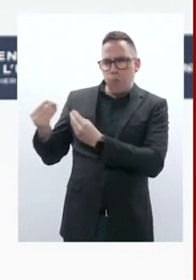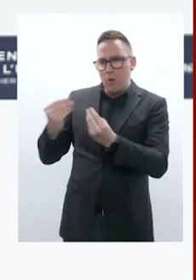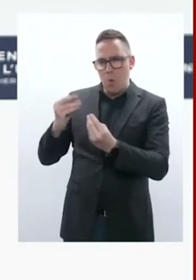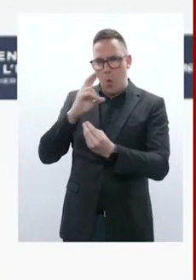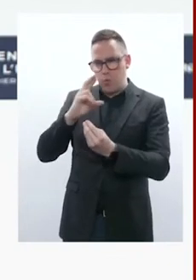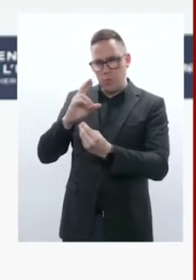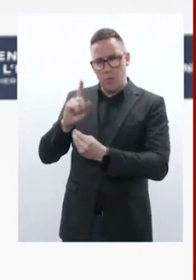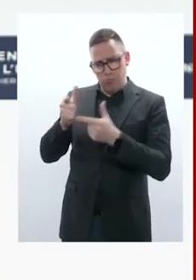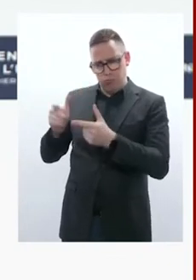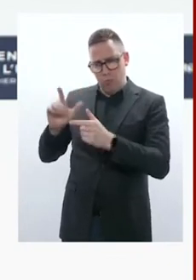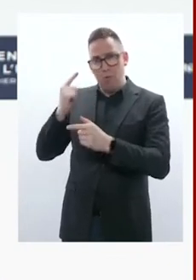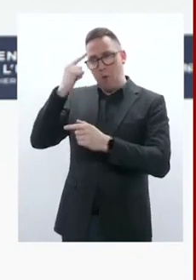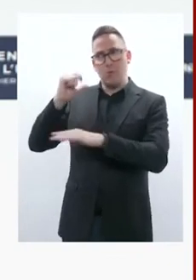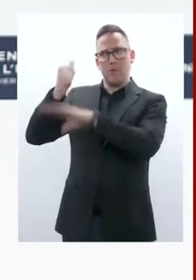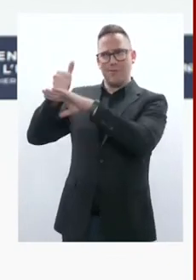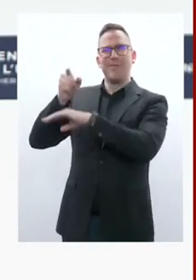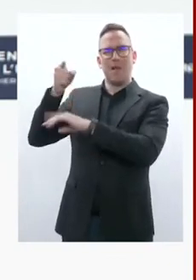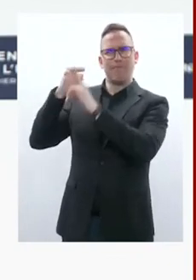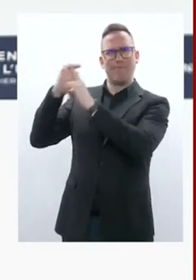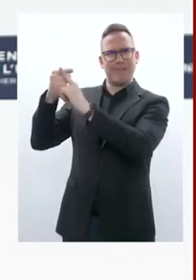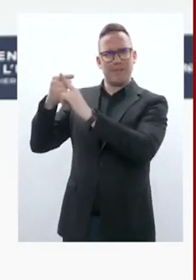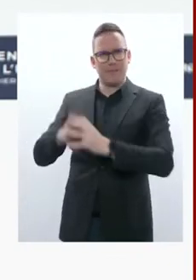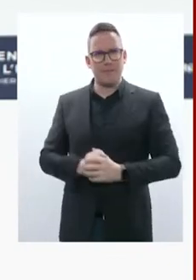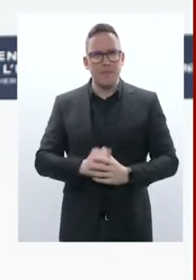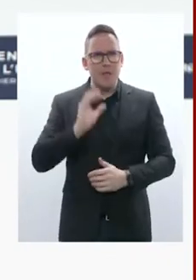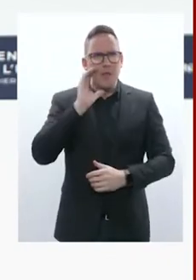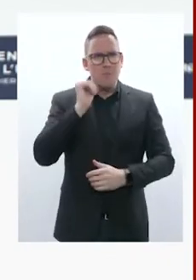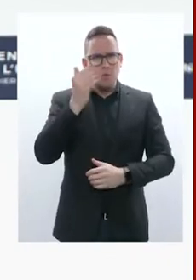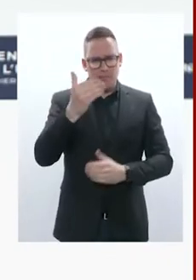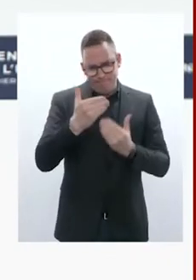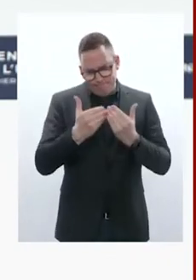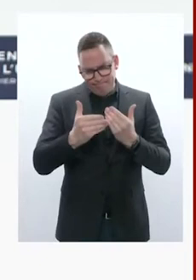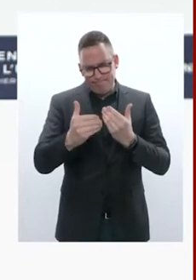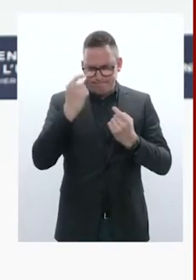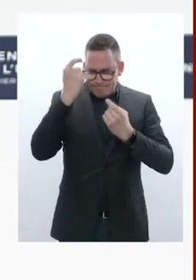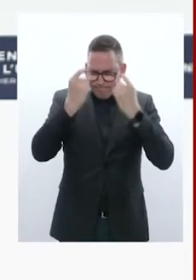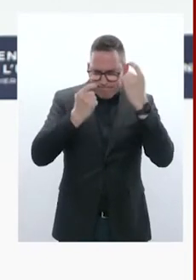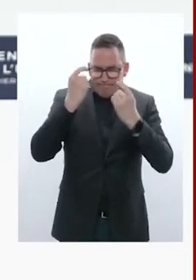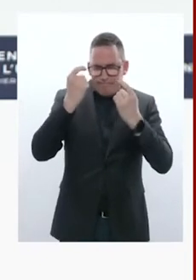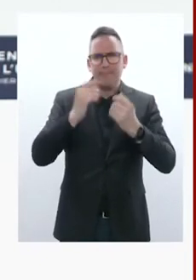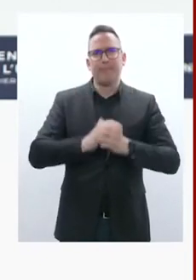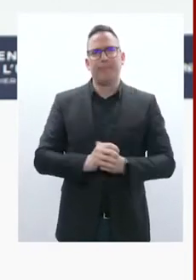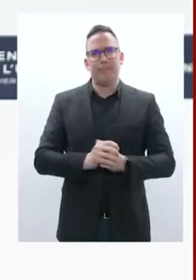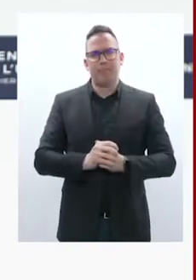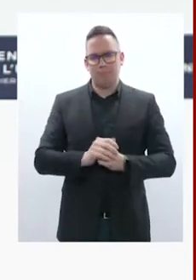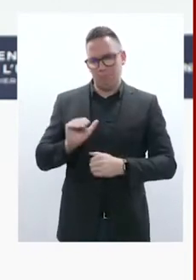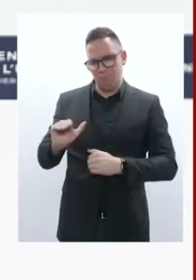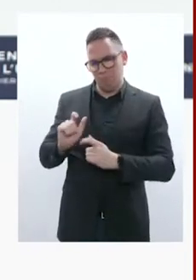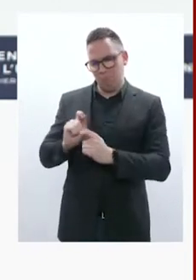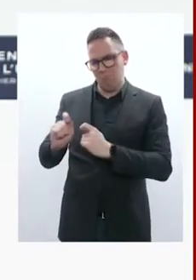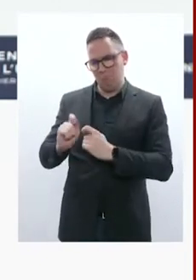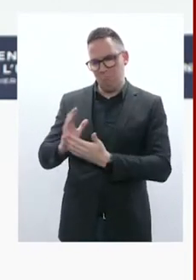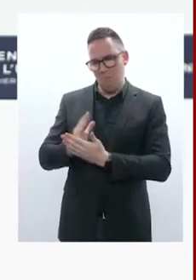travail commun, en nous coordonnant très étroitement avec les Ukrainiens. Sur tous ces sujets, nous sommes